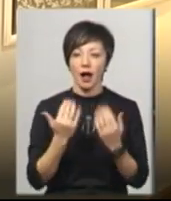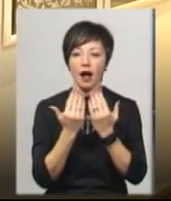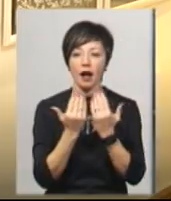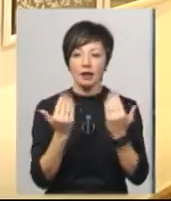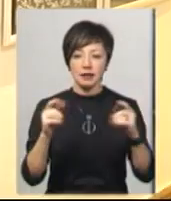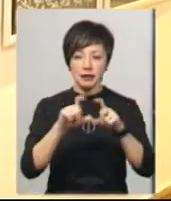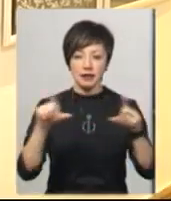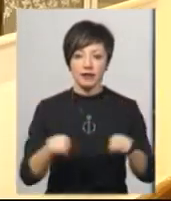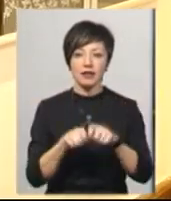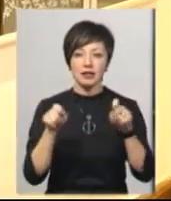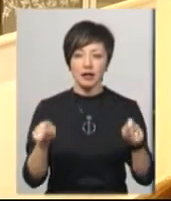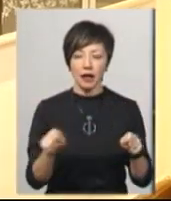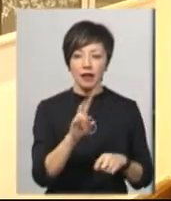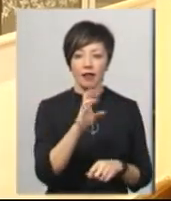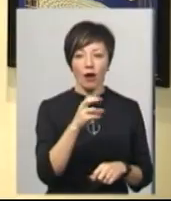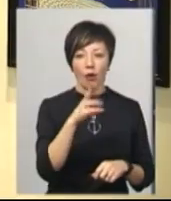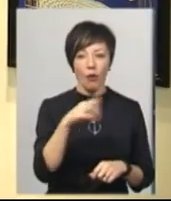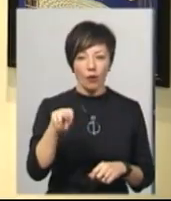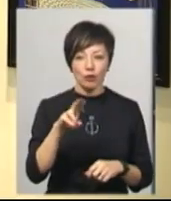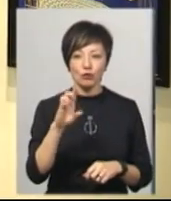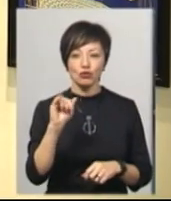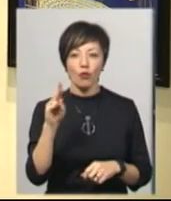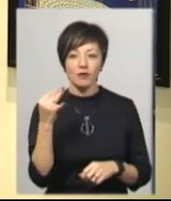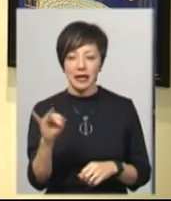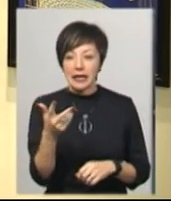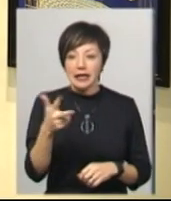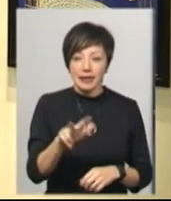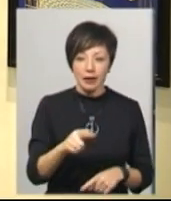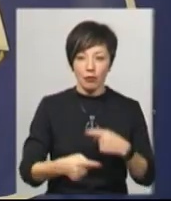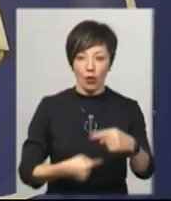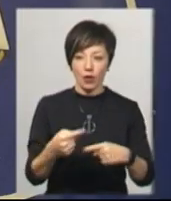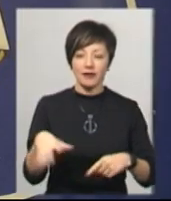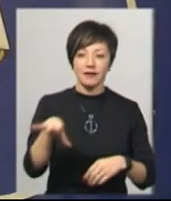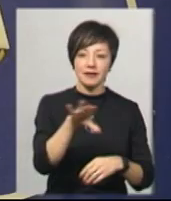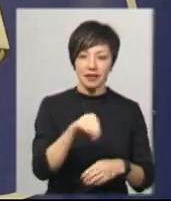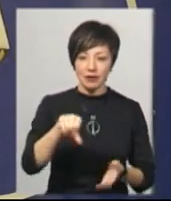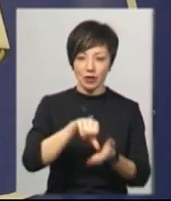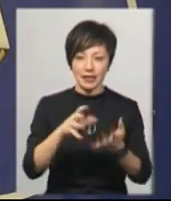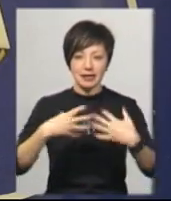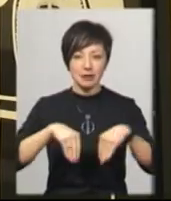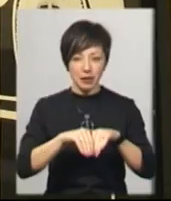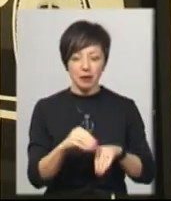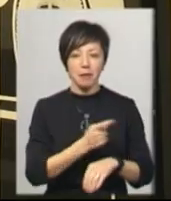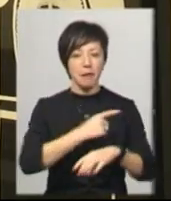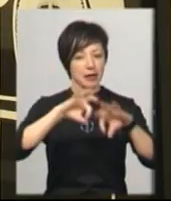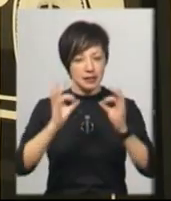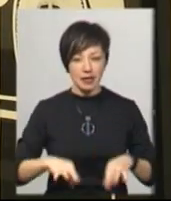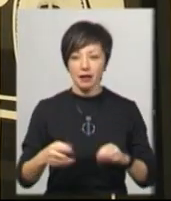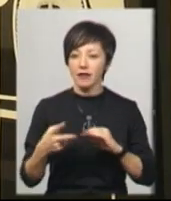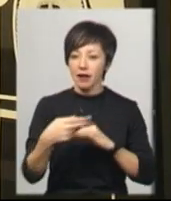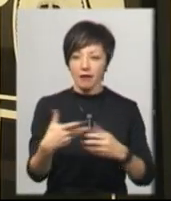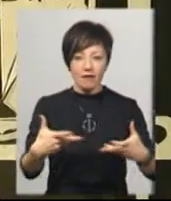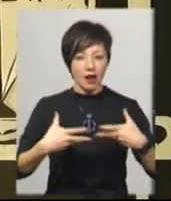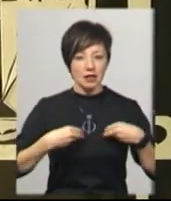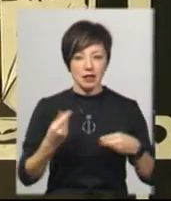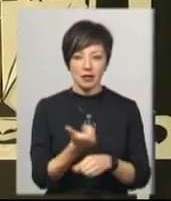виставка Негод Бучковських – три покоління. Аліна Ковальчук розповідає, роботи всіх Негод Бучковських – майстерні. Та витинанки Ольги вразили